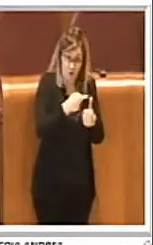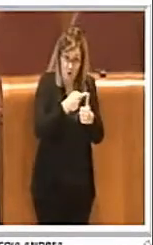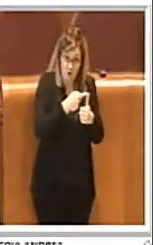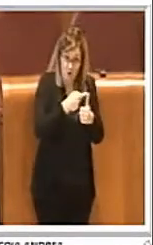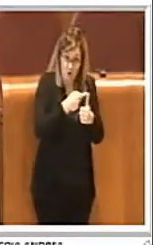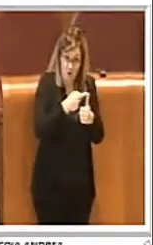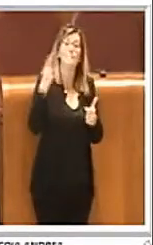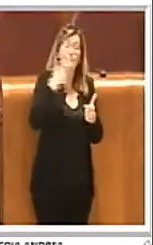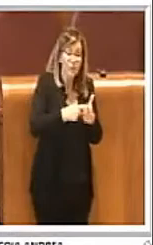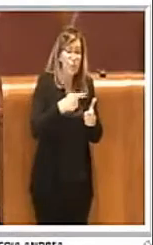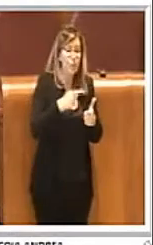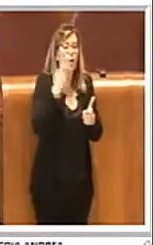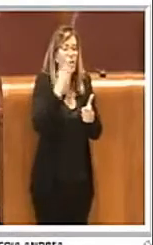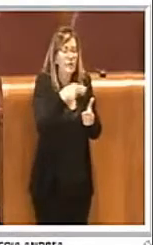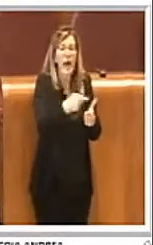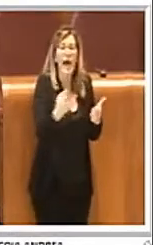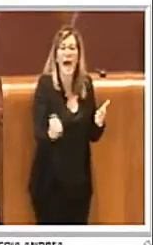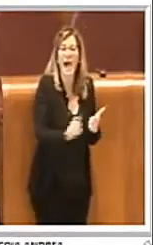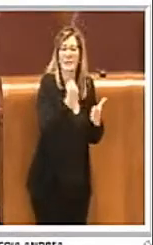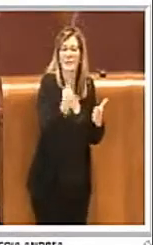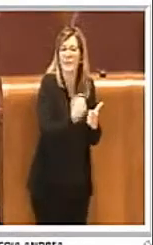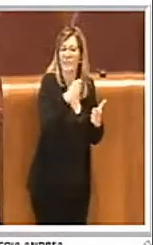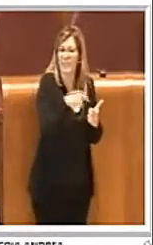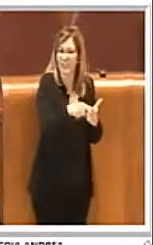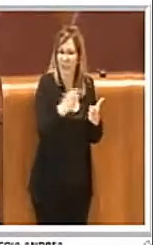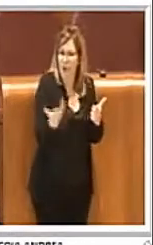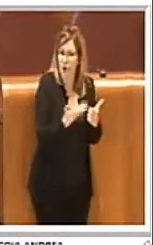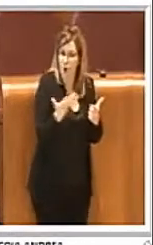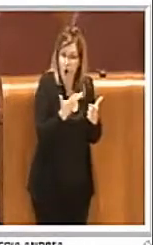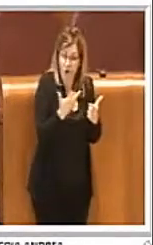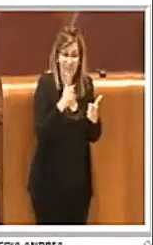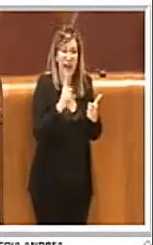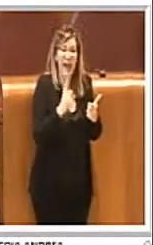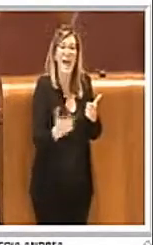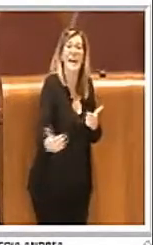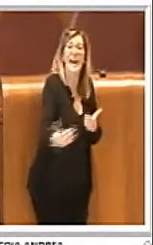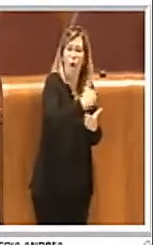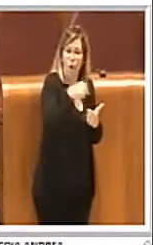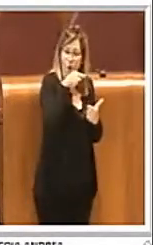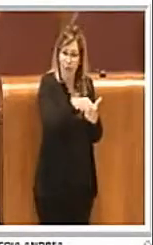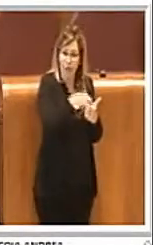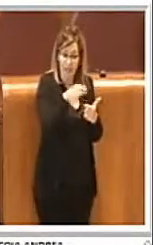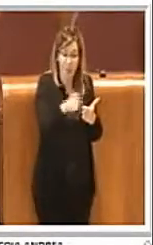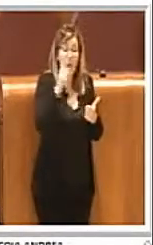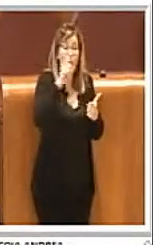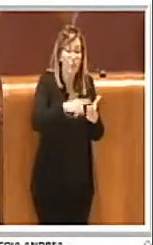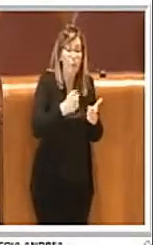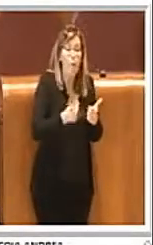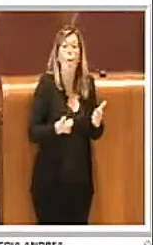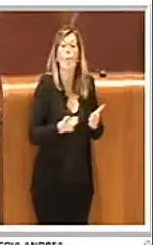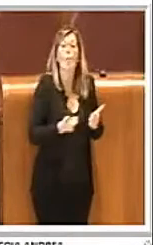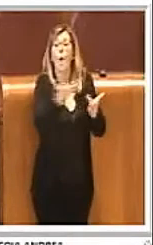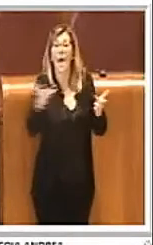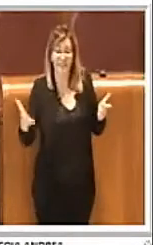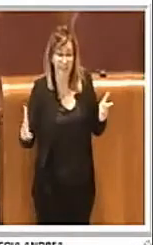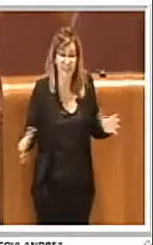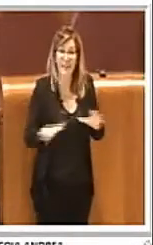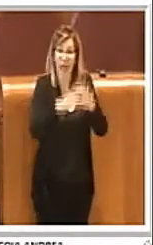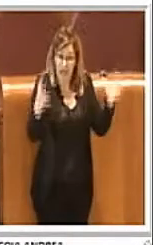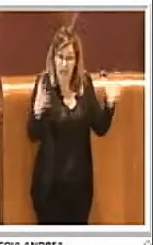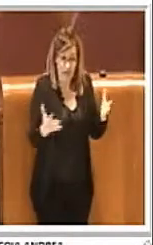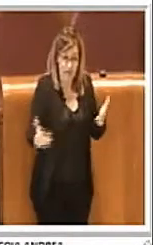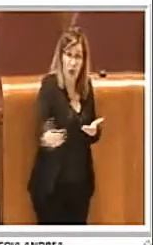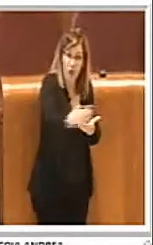rilevanza dell'attività che sia basata sia sull'oggetto della raccolta che sulle quantità raccolte e la tipologia dell